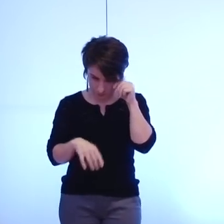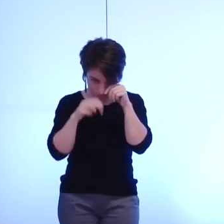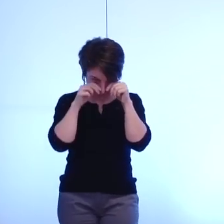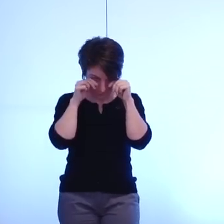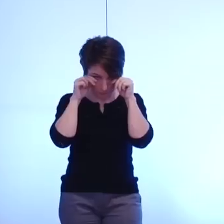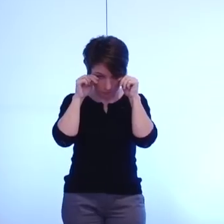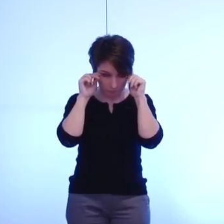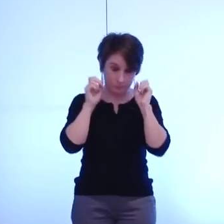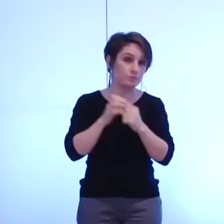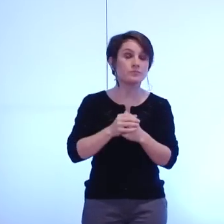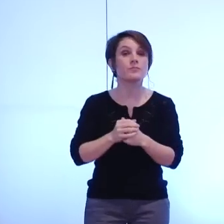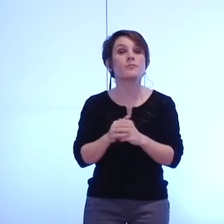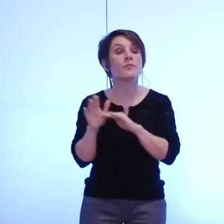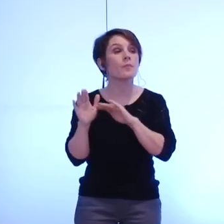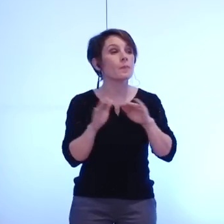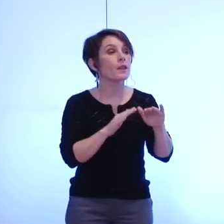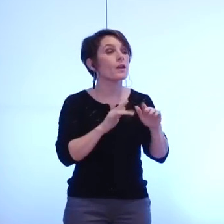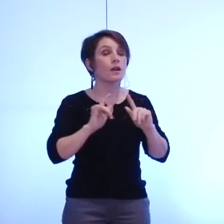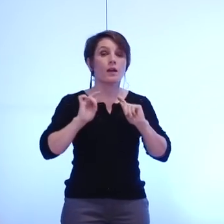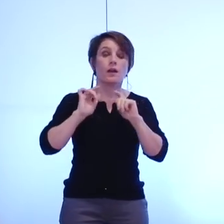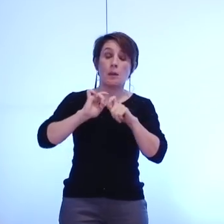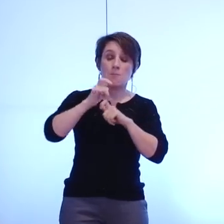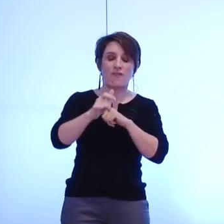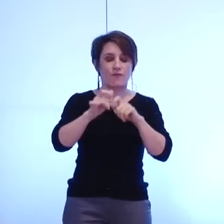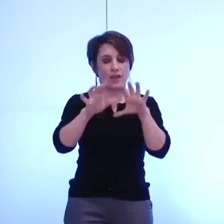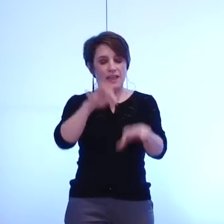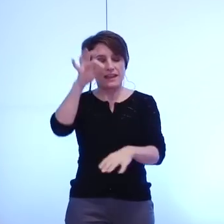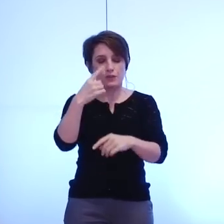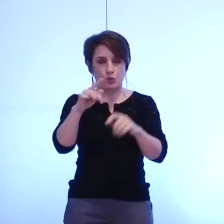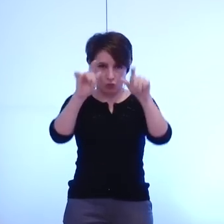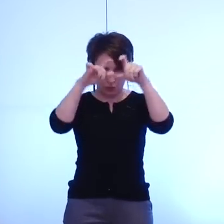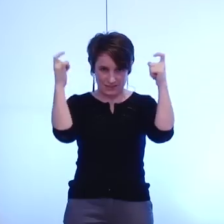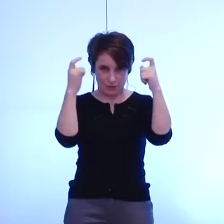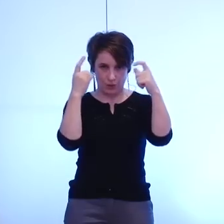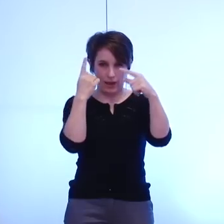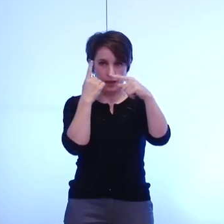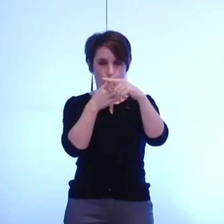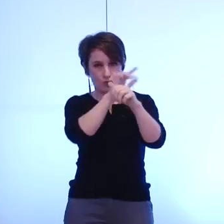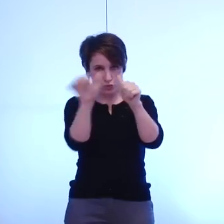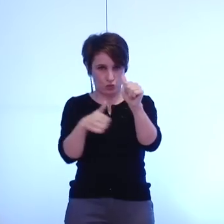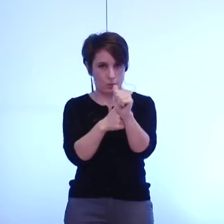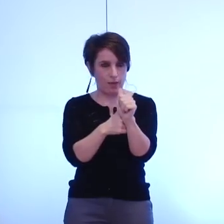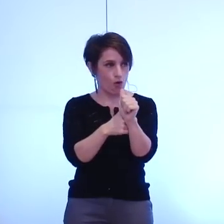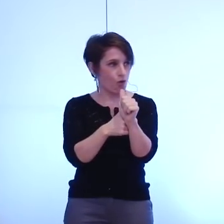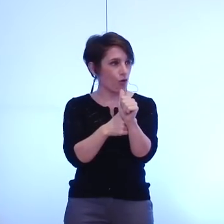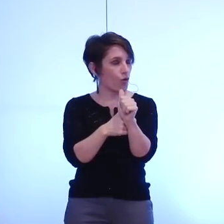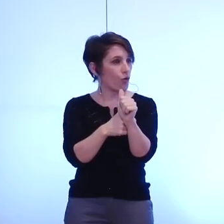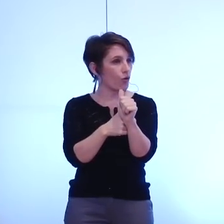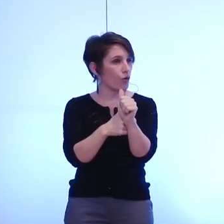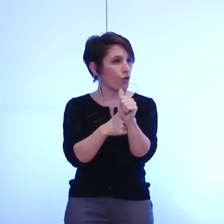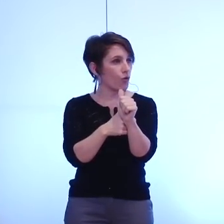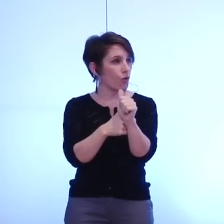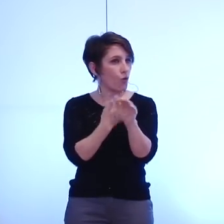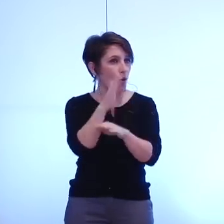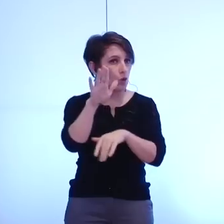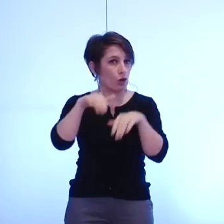'élection du titulaire et de la suppléant de la titulaire et du suppléant y a-t-il d'autres